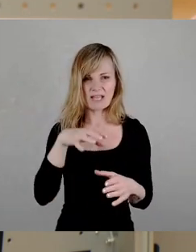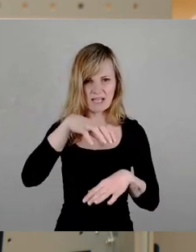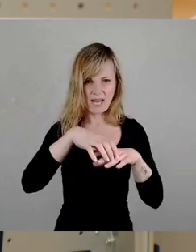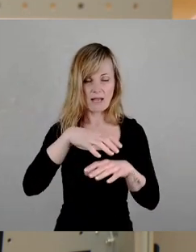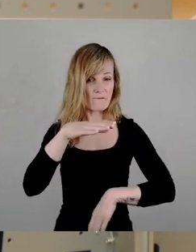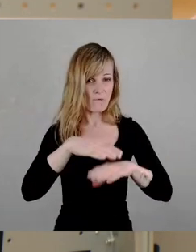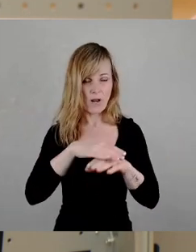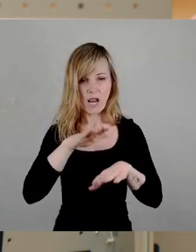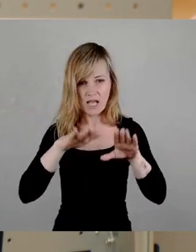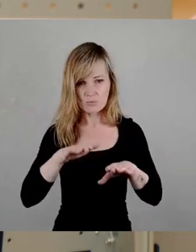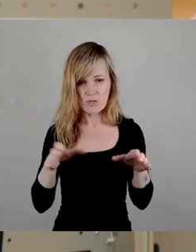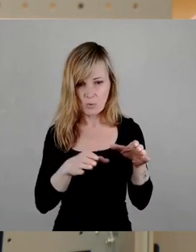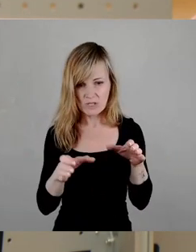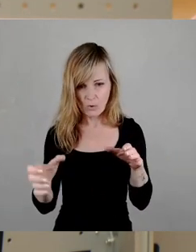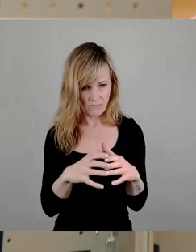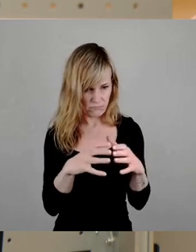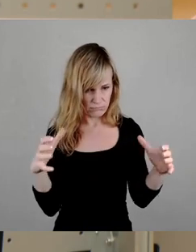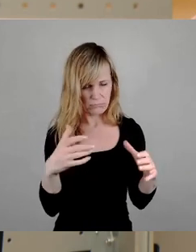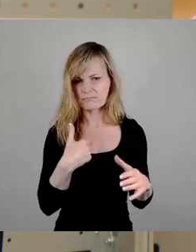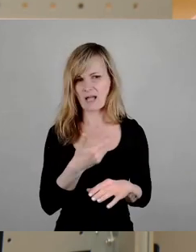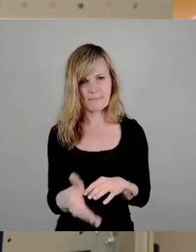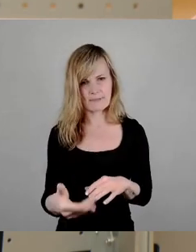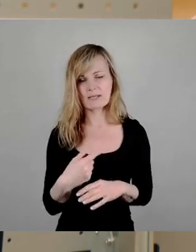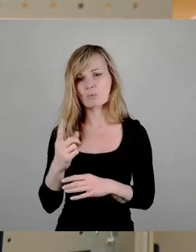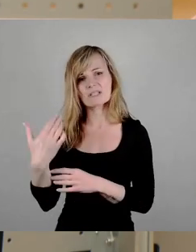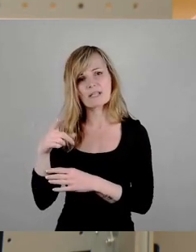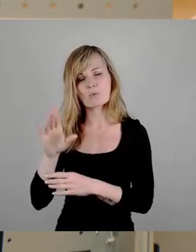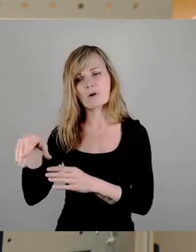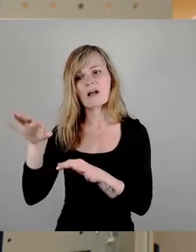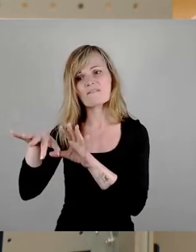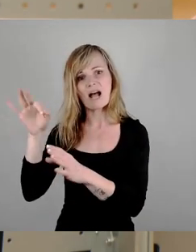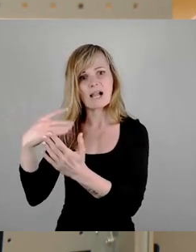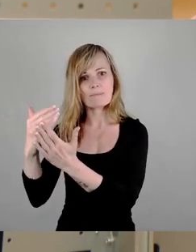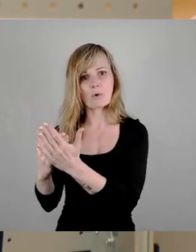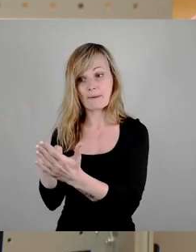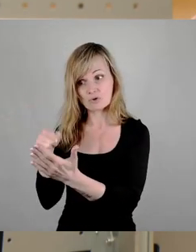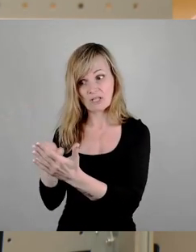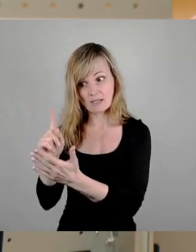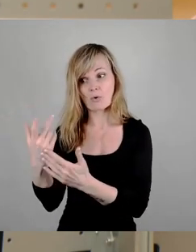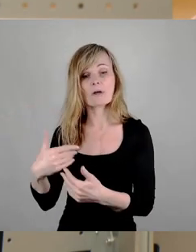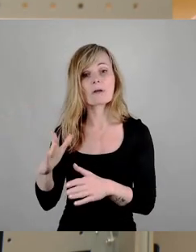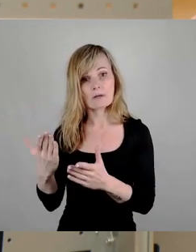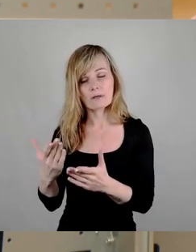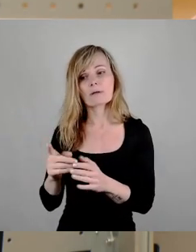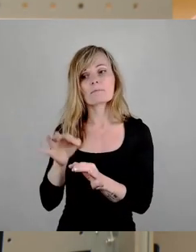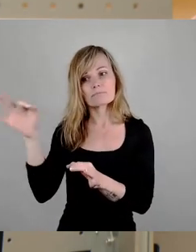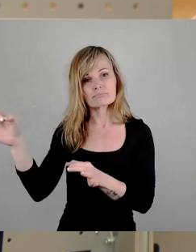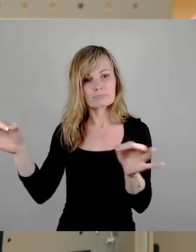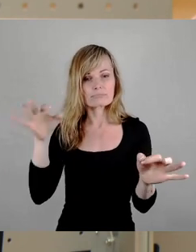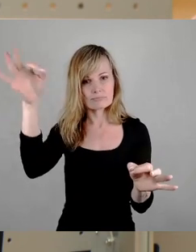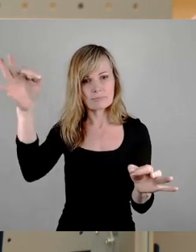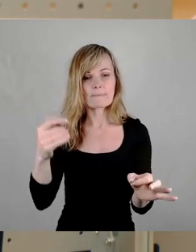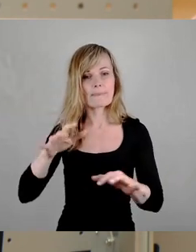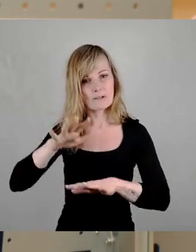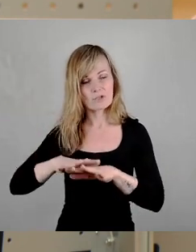interessanterweise im Wahlprogramm der CDU, dass die Asylbewerber, ich zitiere, Asylbewerber und Flüchtlinge dezentral, Stadtteilverträglich und über das Stadtgebiet